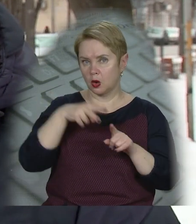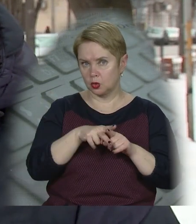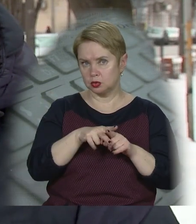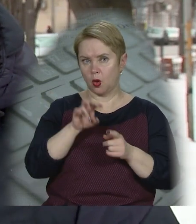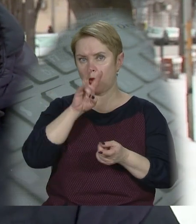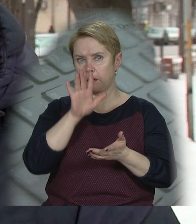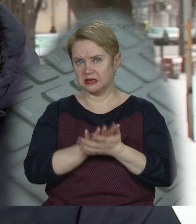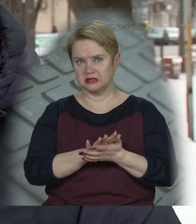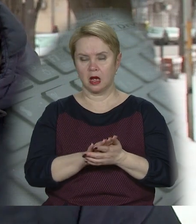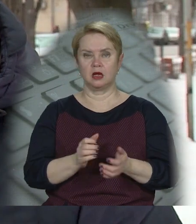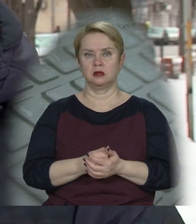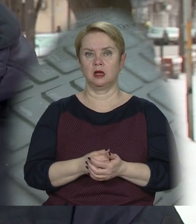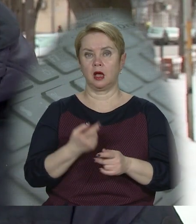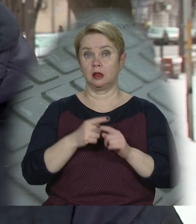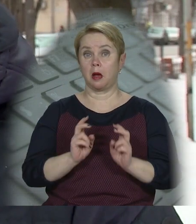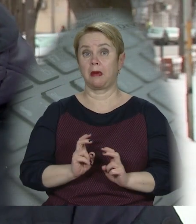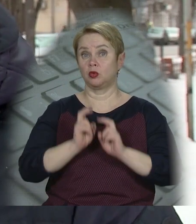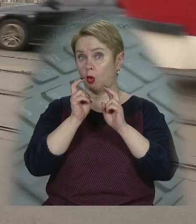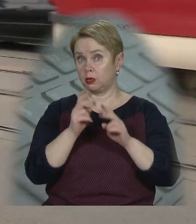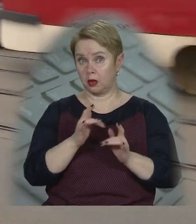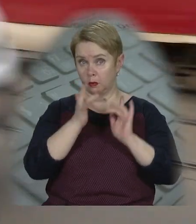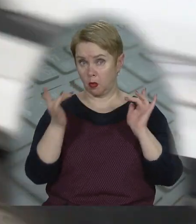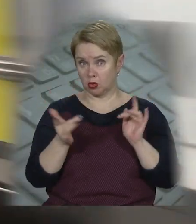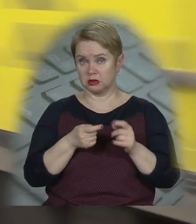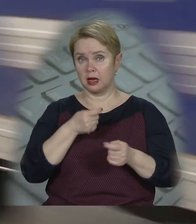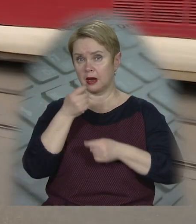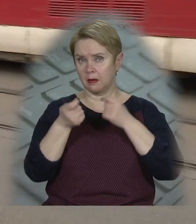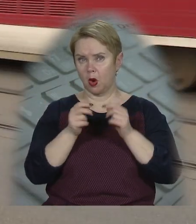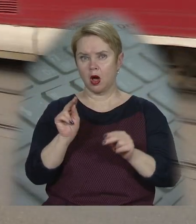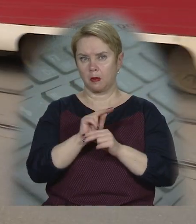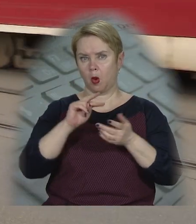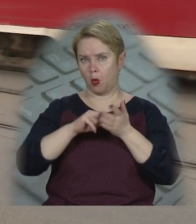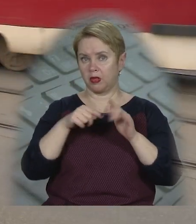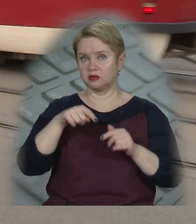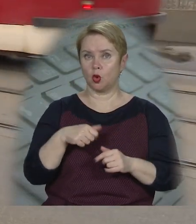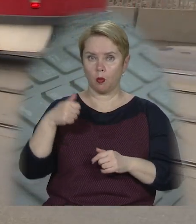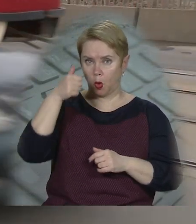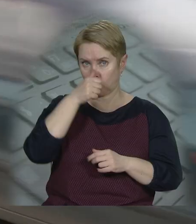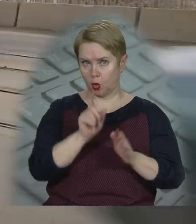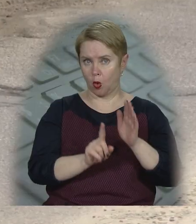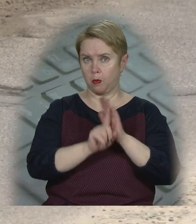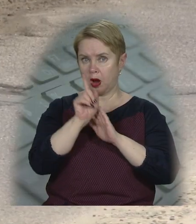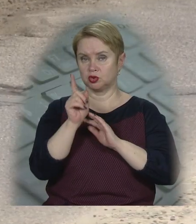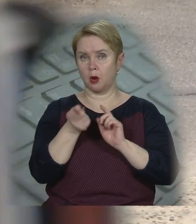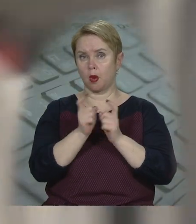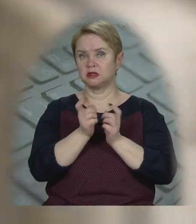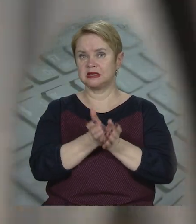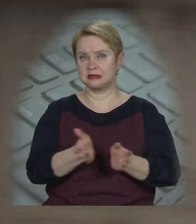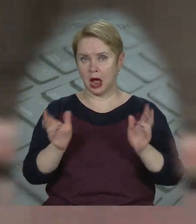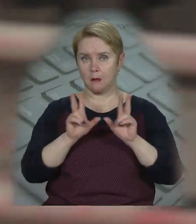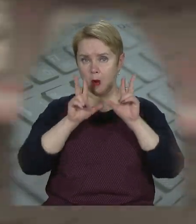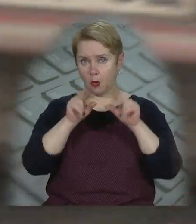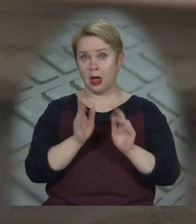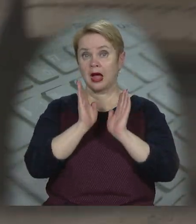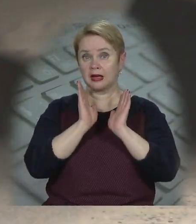постійний, і це ще підйомний мост. Черговий дрібний ремонт планують також і в цьому році. Почати боротися з ямами